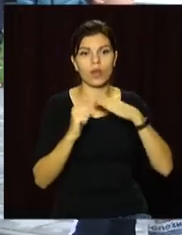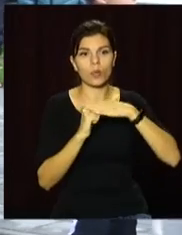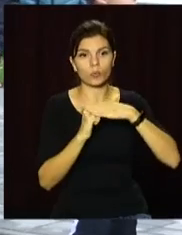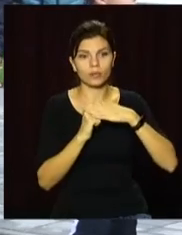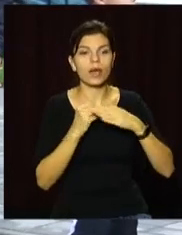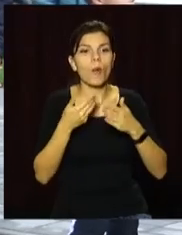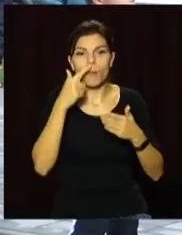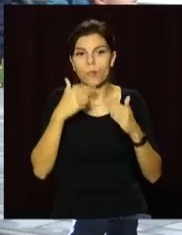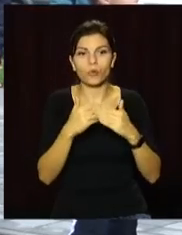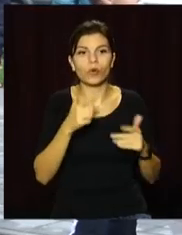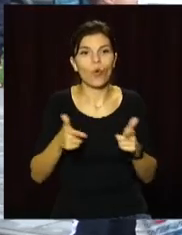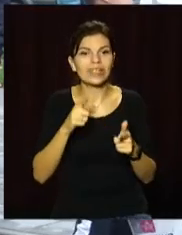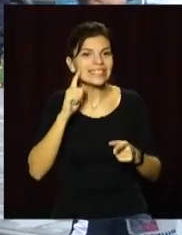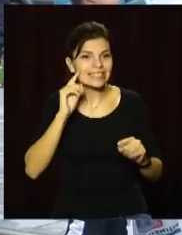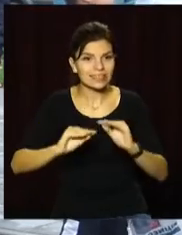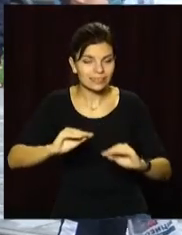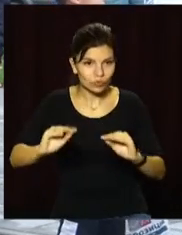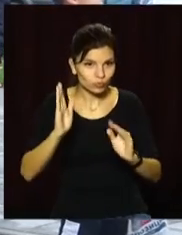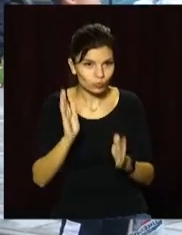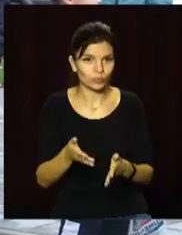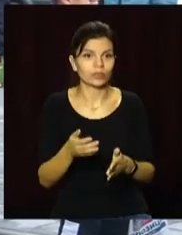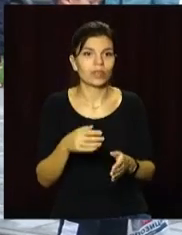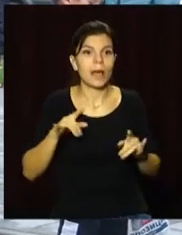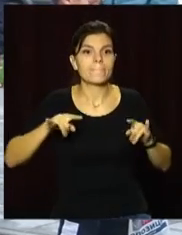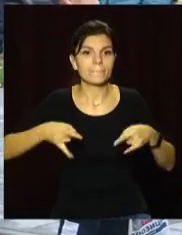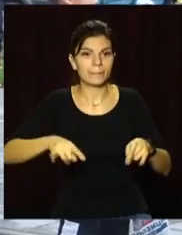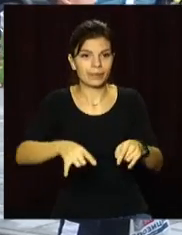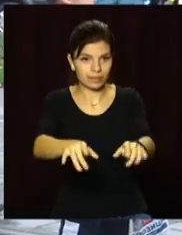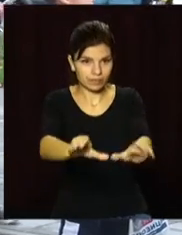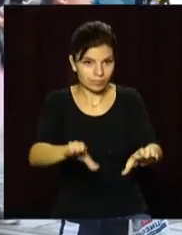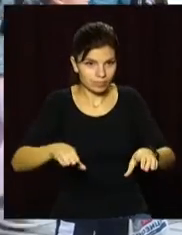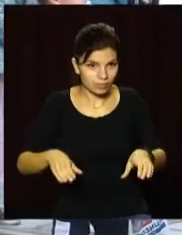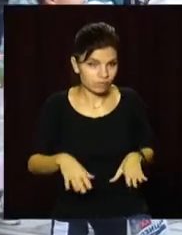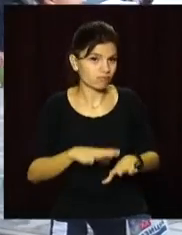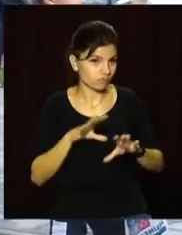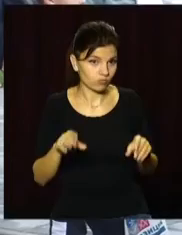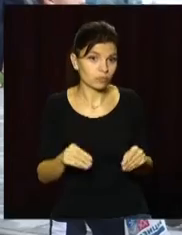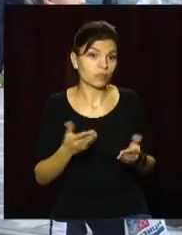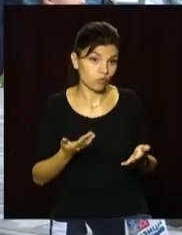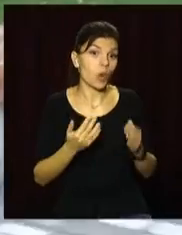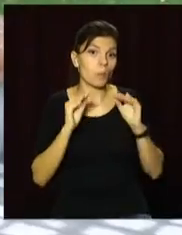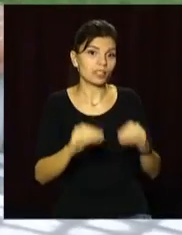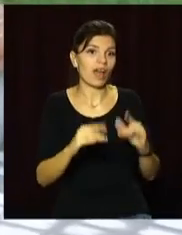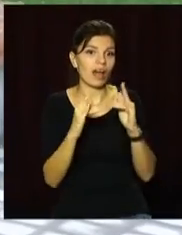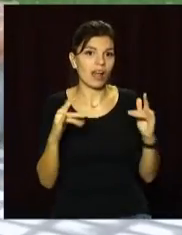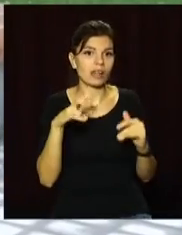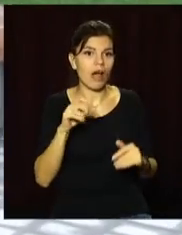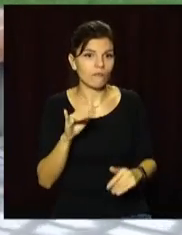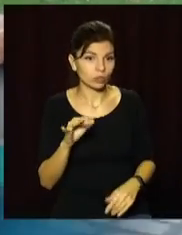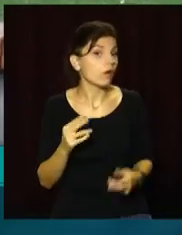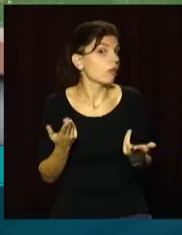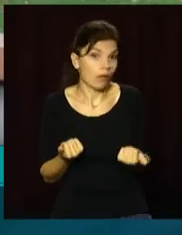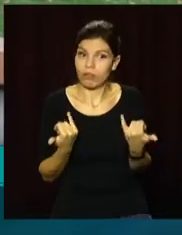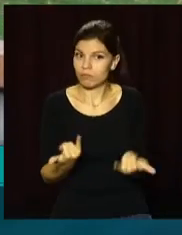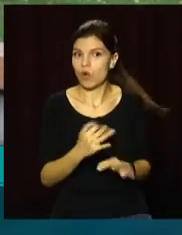озеленення, зробилися потім озеленення, зробилися плитка, трамбувалися, ну і поставили лавочки. Тепер, да, тепер